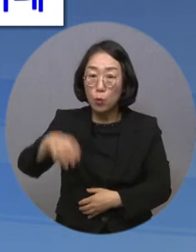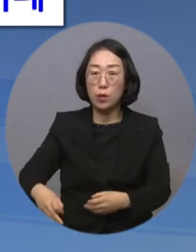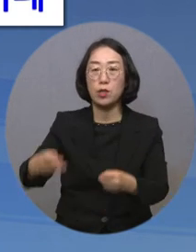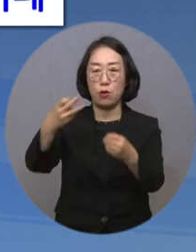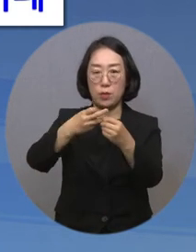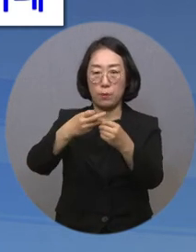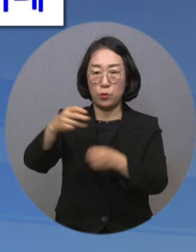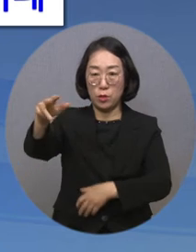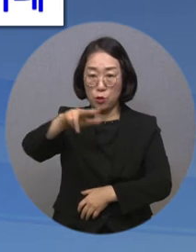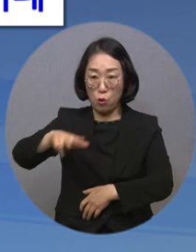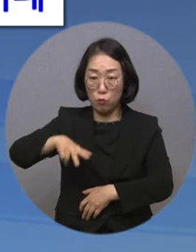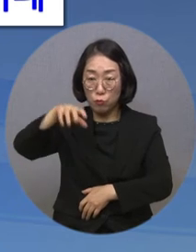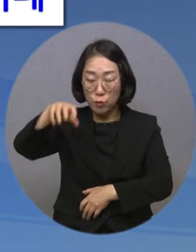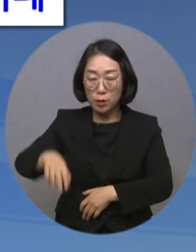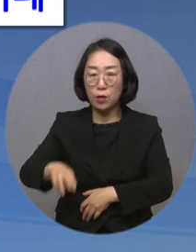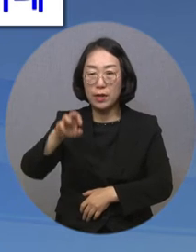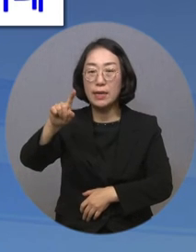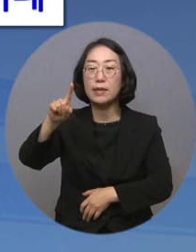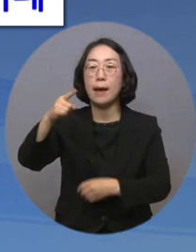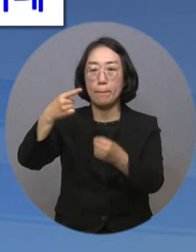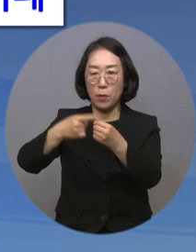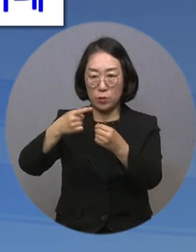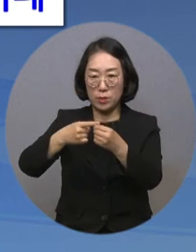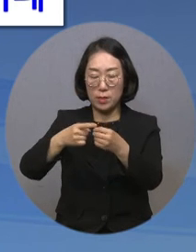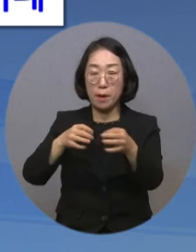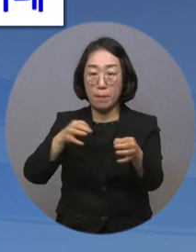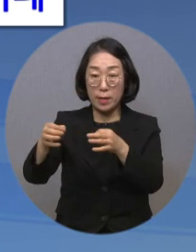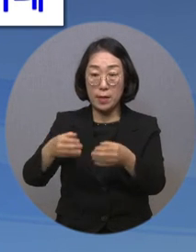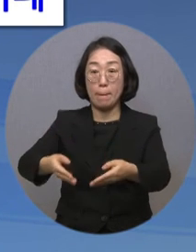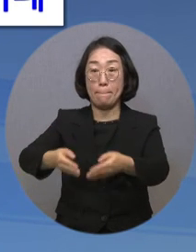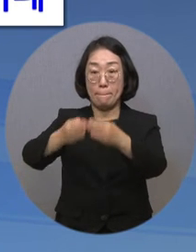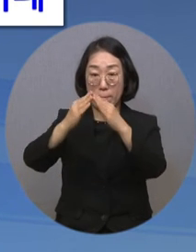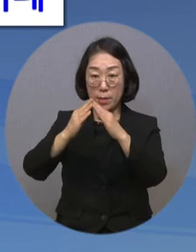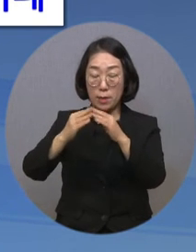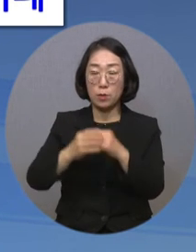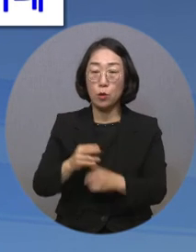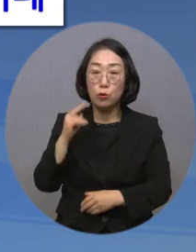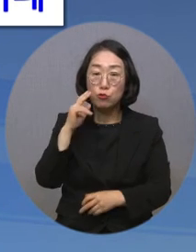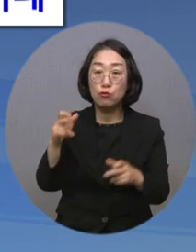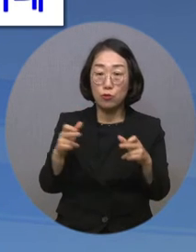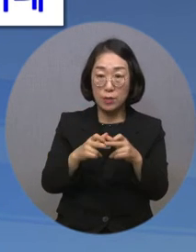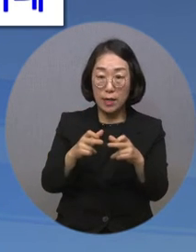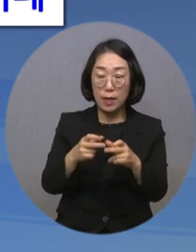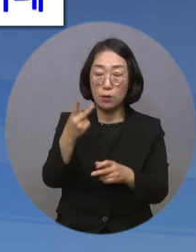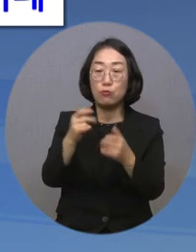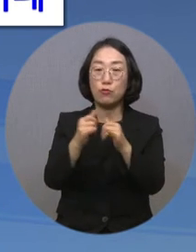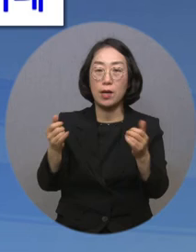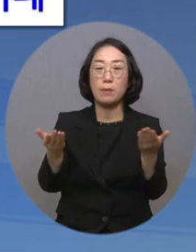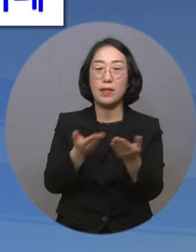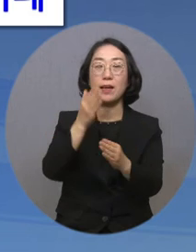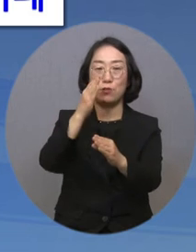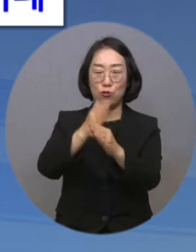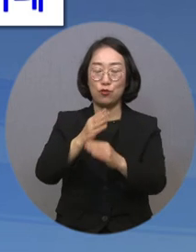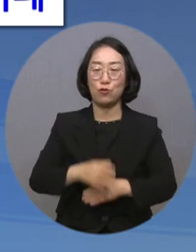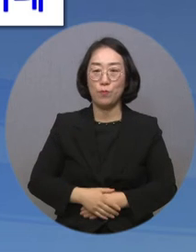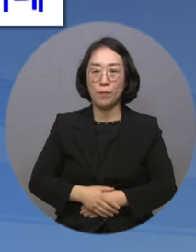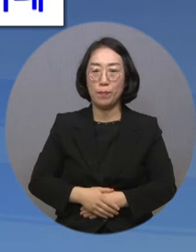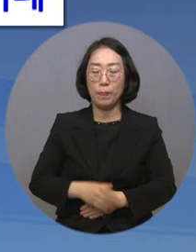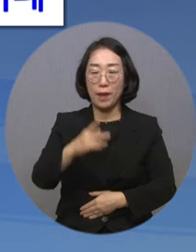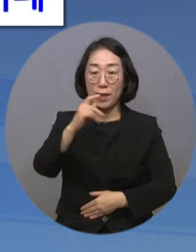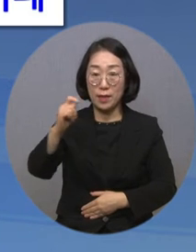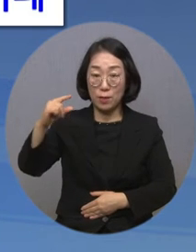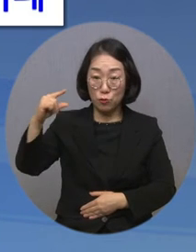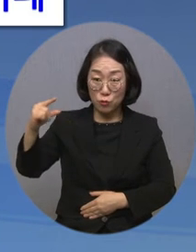전국적으로는 71번째 매장으로 중증장애인 바리스타 2명이 근무하고 있습니다. KTNG